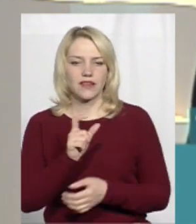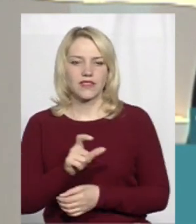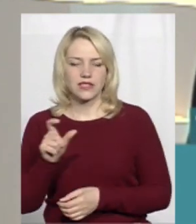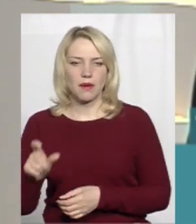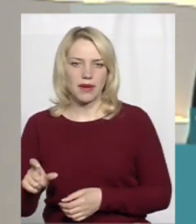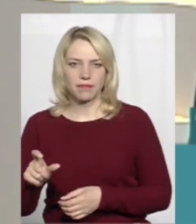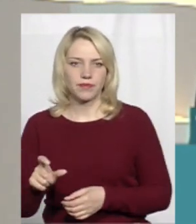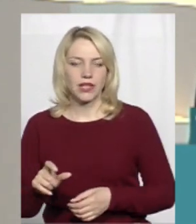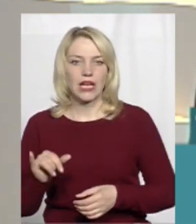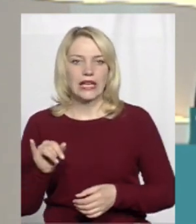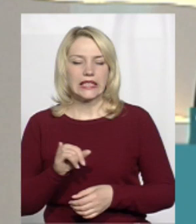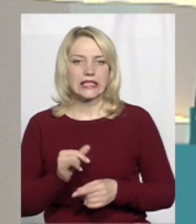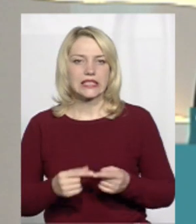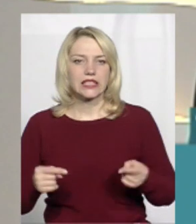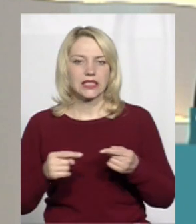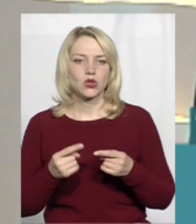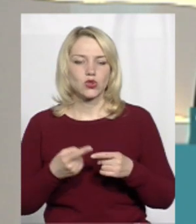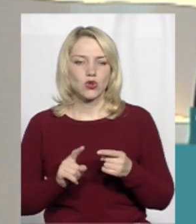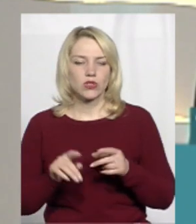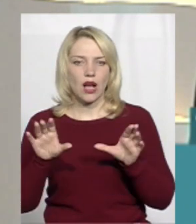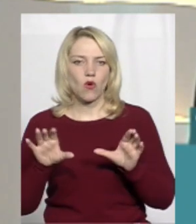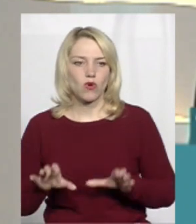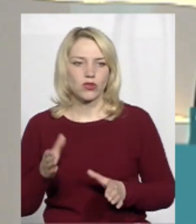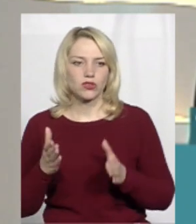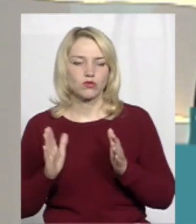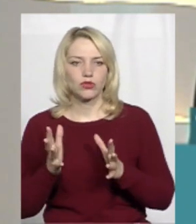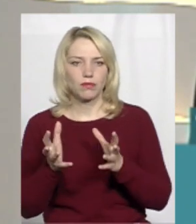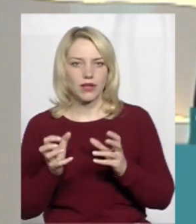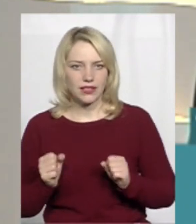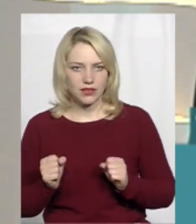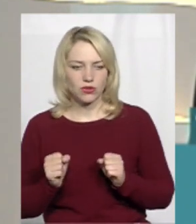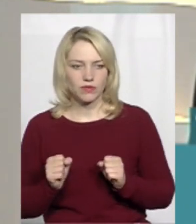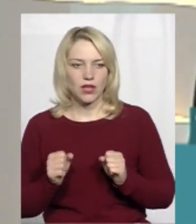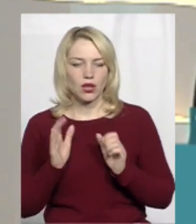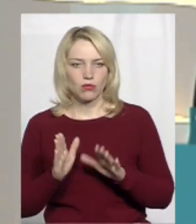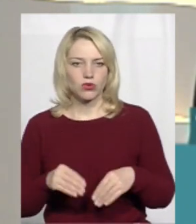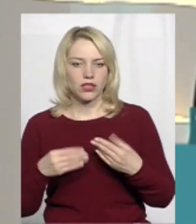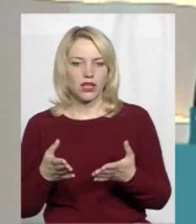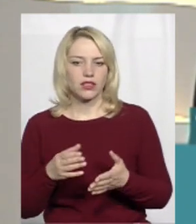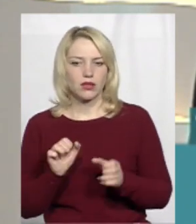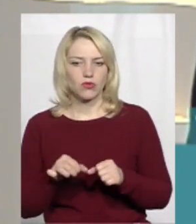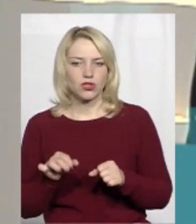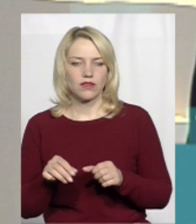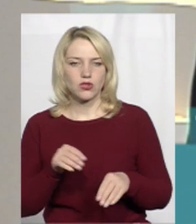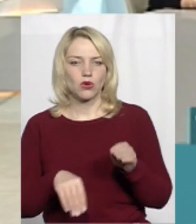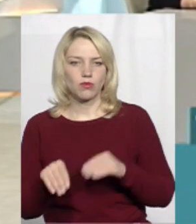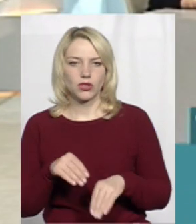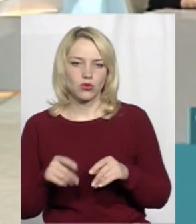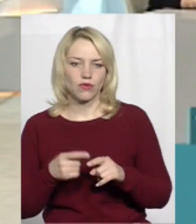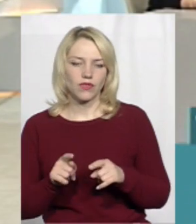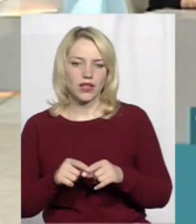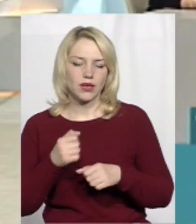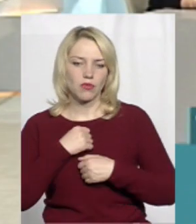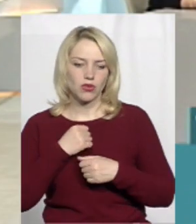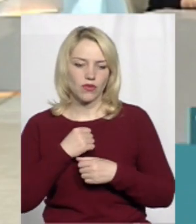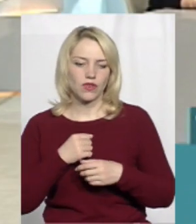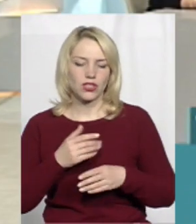І, згідно цьому закону, якщо він буде прийнято, буде надана можливість комплектування бойових військових частин